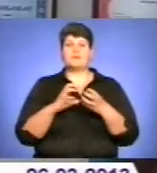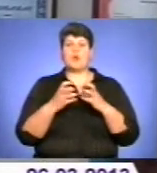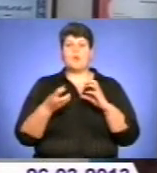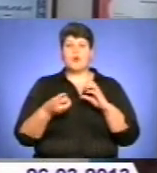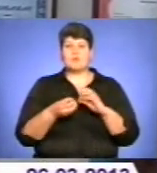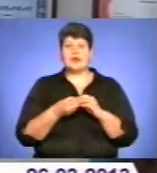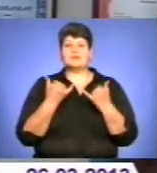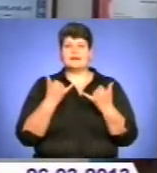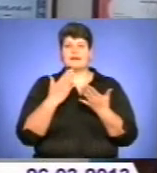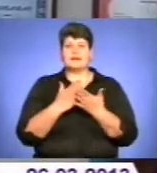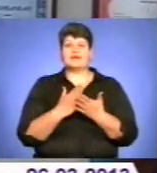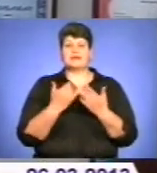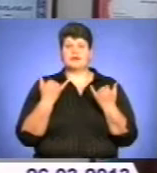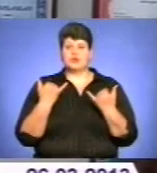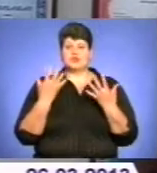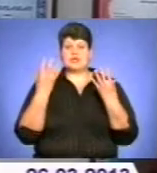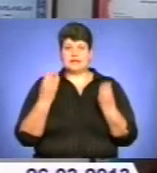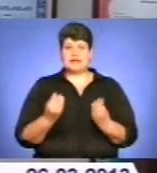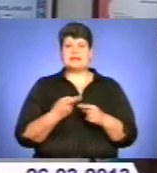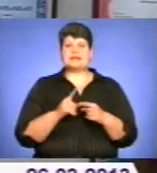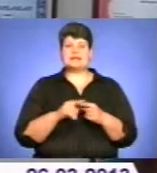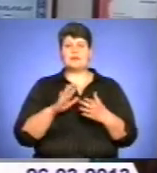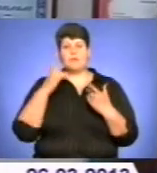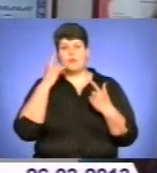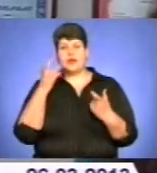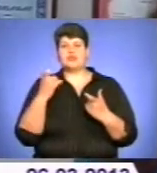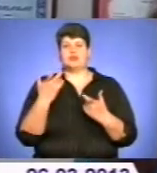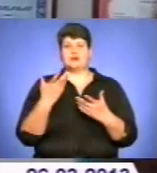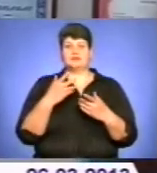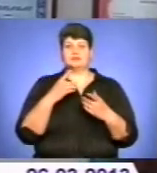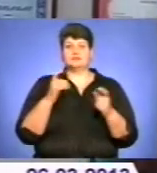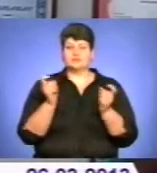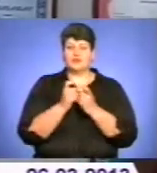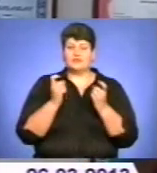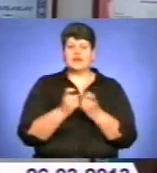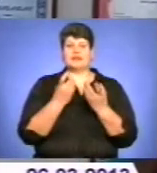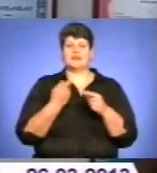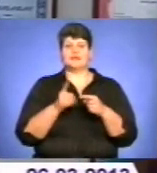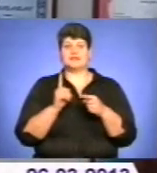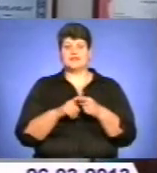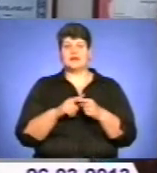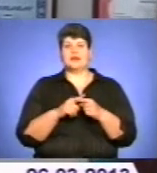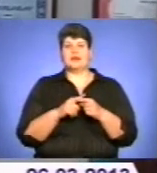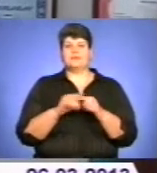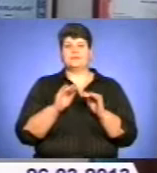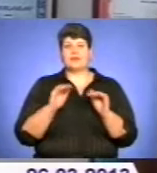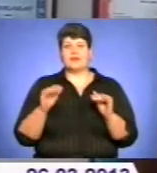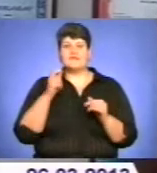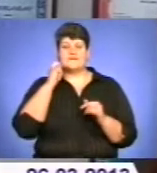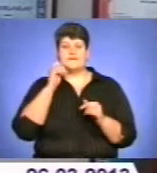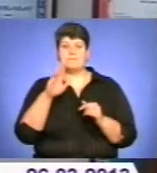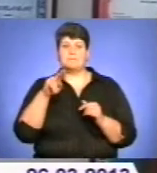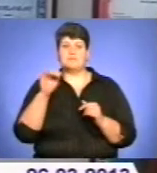зараз є на даний час. Це є і попередження конфліктів, це і підлітковий вік, це і відповідно шкідливі звички, це і формування